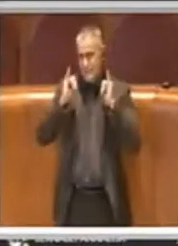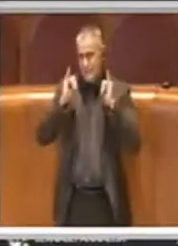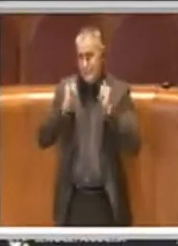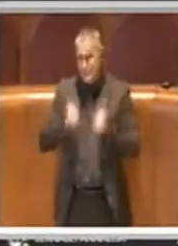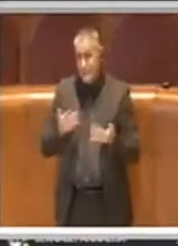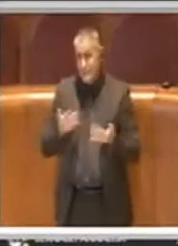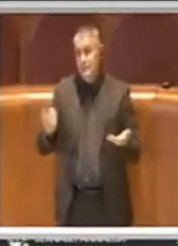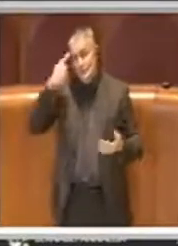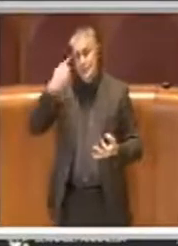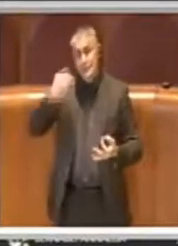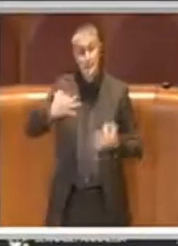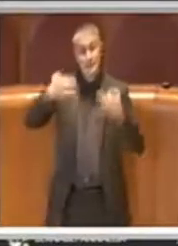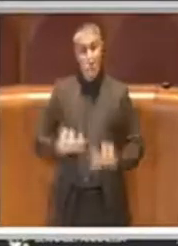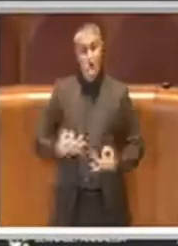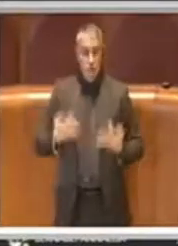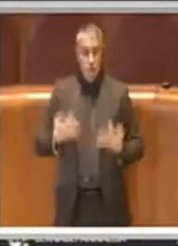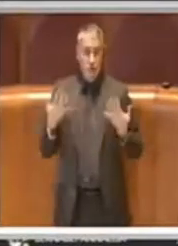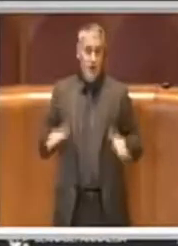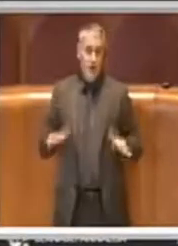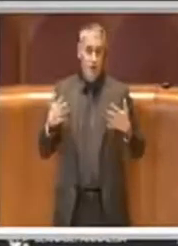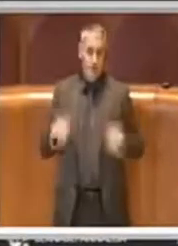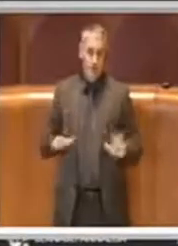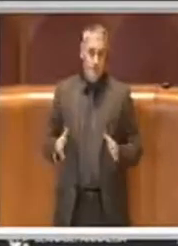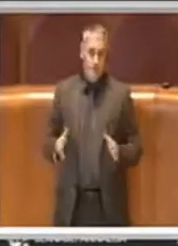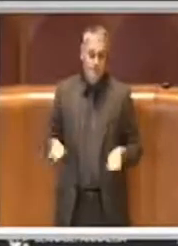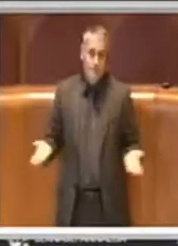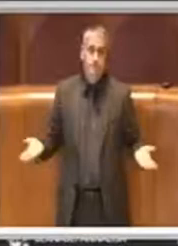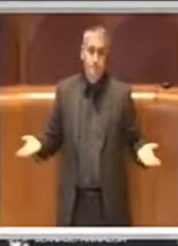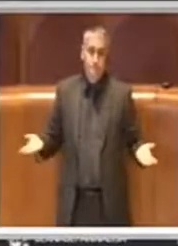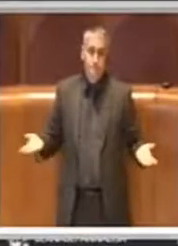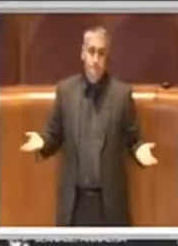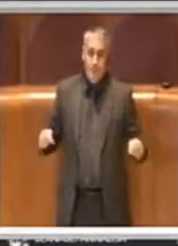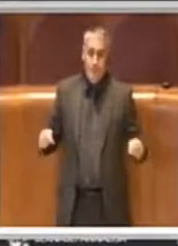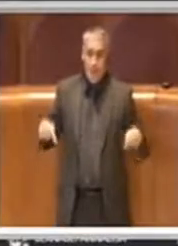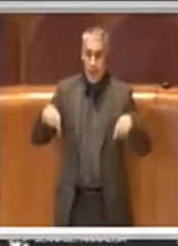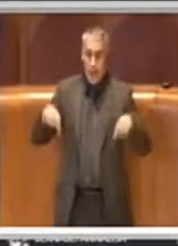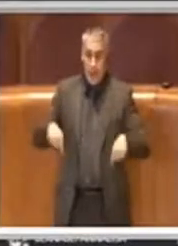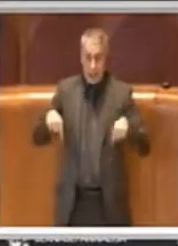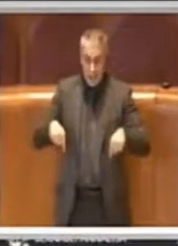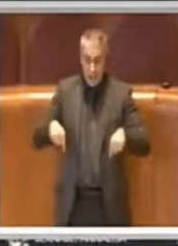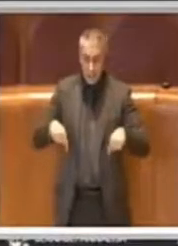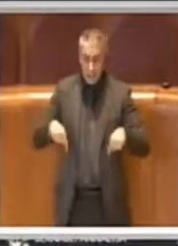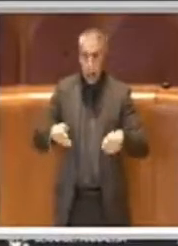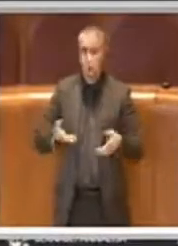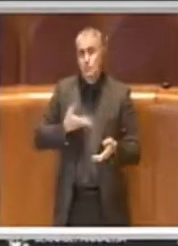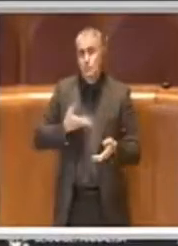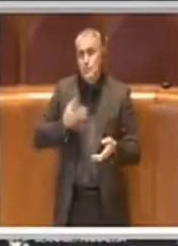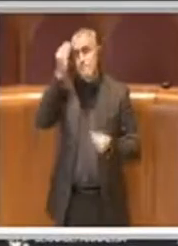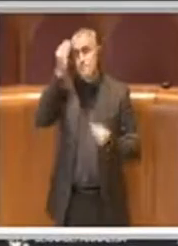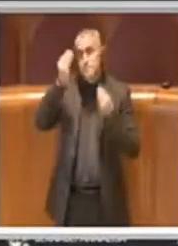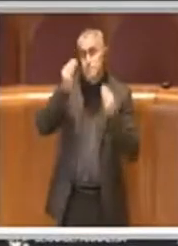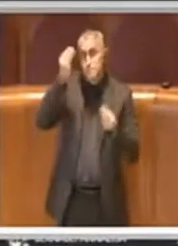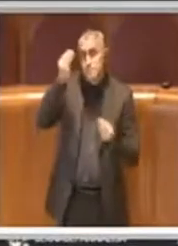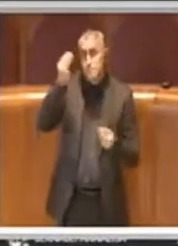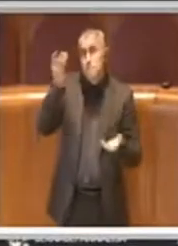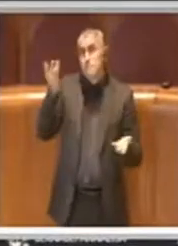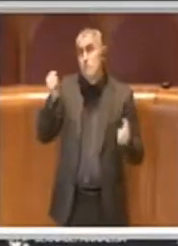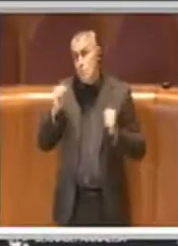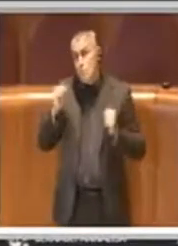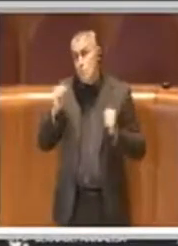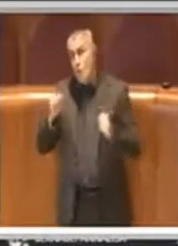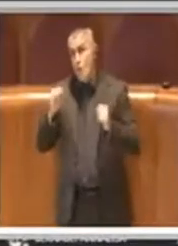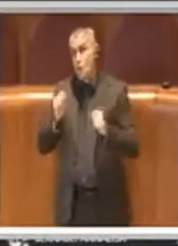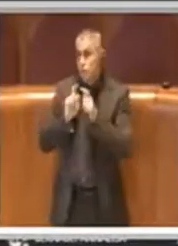delle decisioni, ci sono state delle decisioni ed ora c'è un'ipotesi, si può ragionare